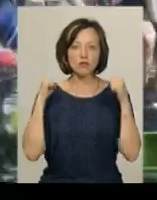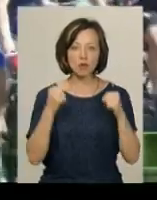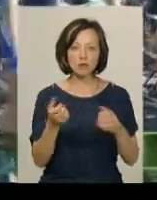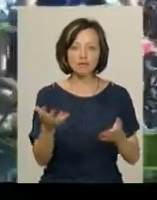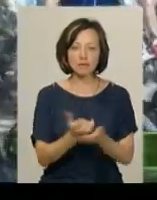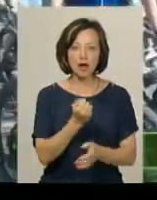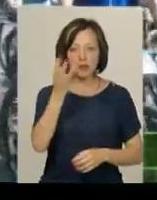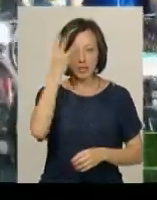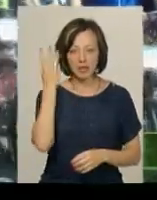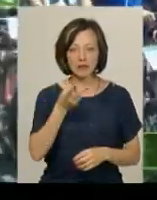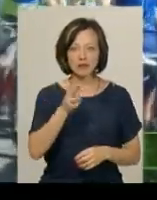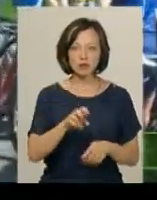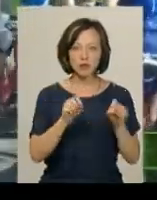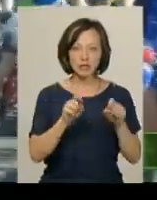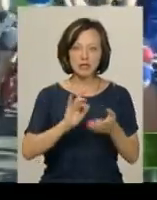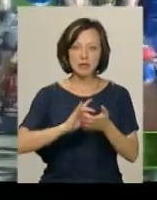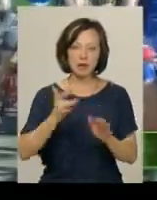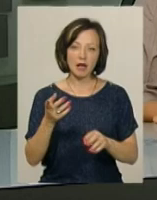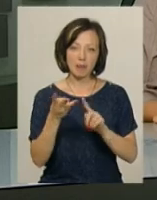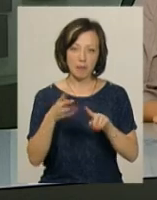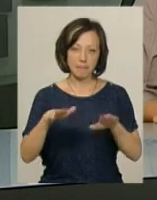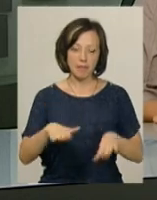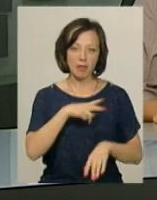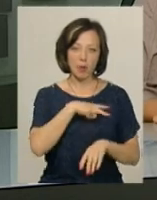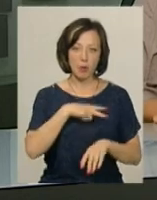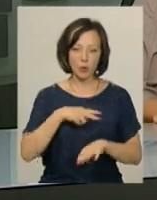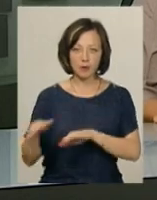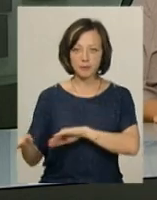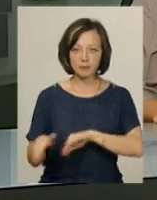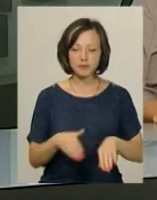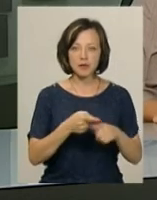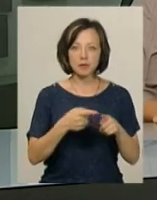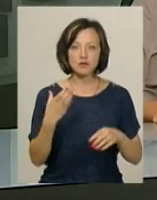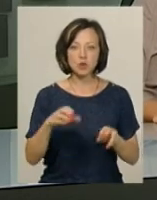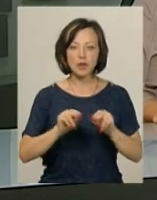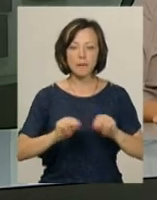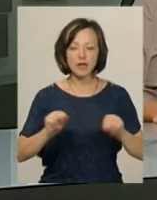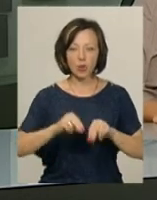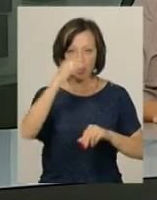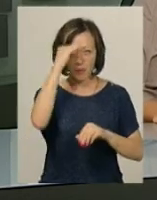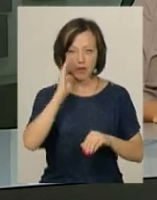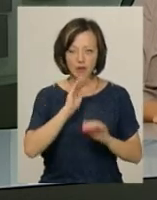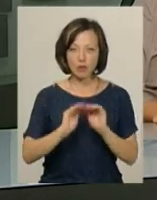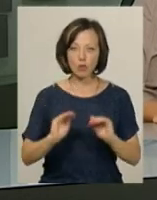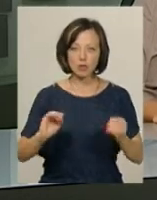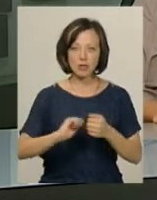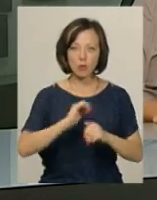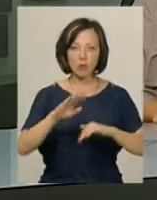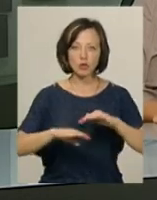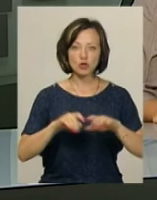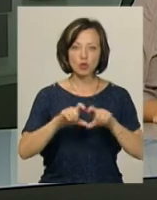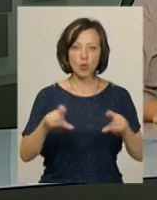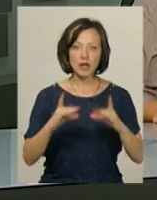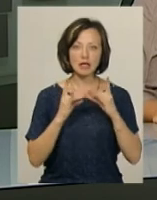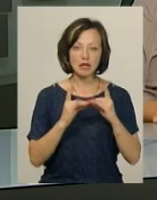три золотих, дві срібних та бронзову нагороди. Майже півсотні педагогів, батьків та учнів Кам'янсьподільської